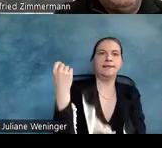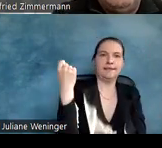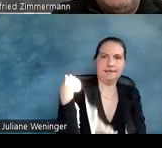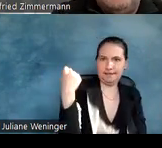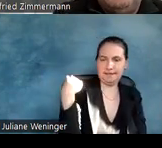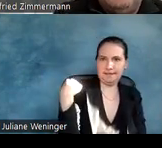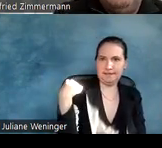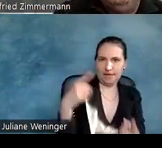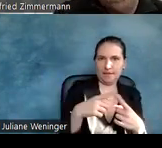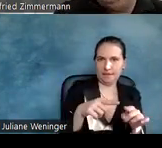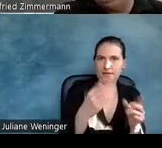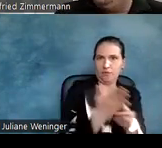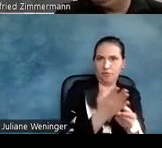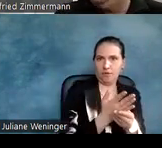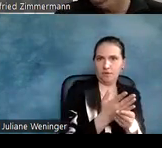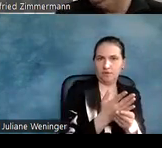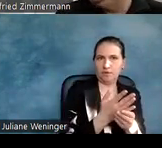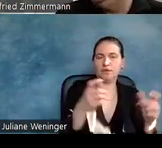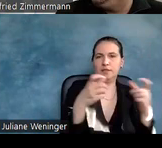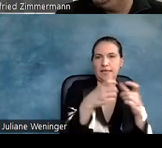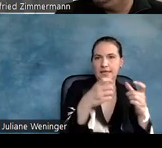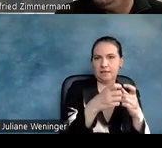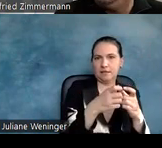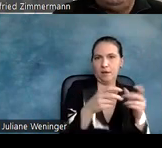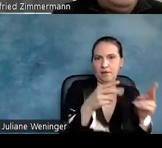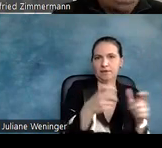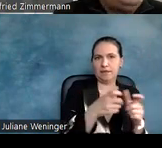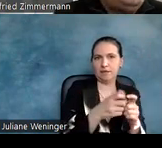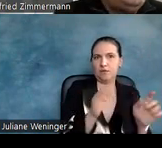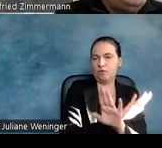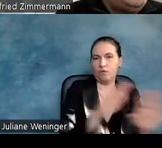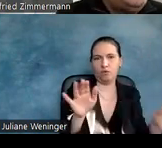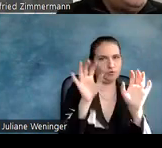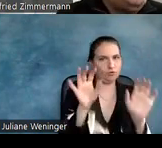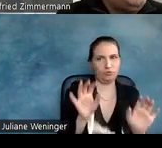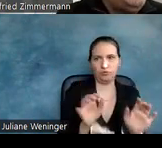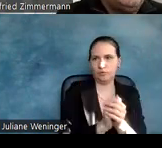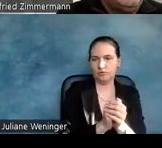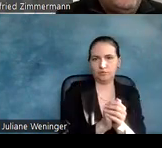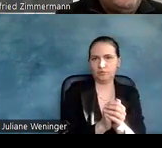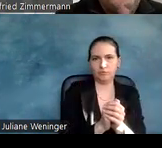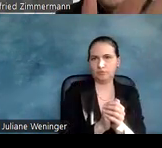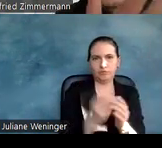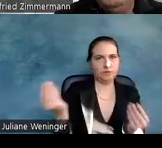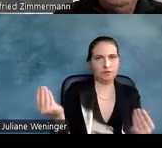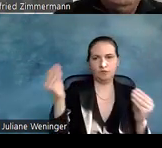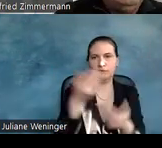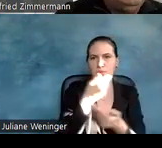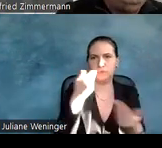Beispiel auch, die Bahnkarte hat null Struktur, da haben die nichts hinzugefügt, das heißt,